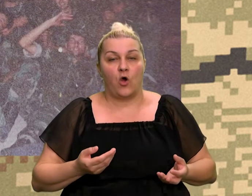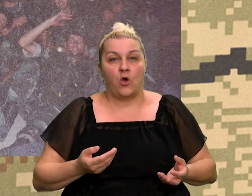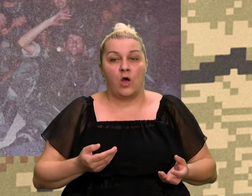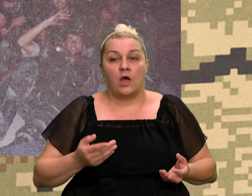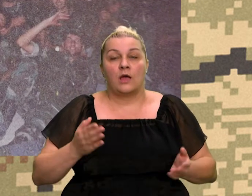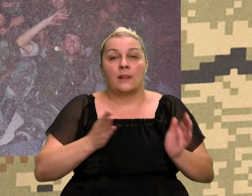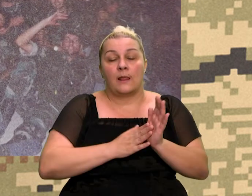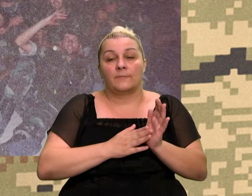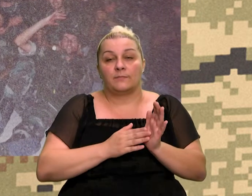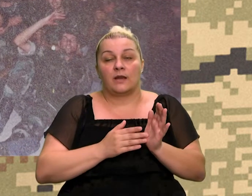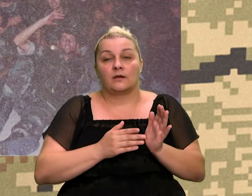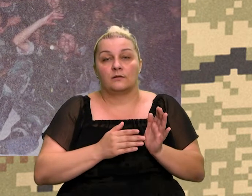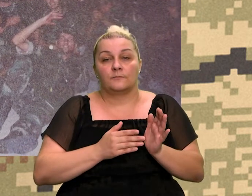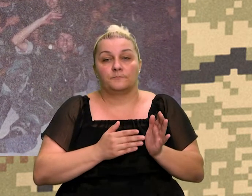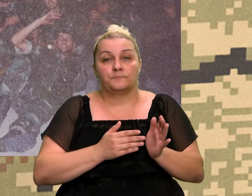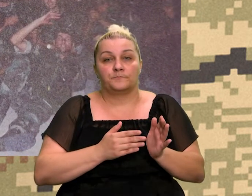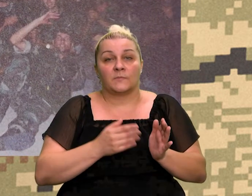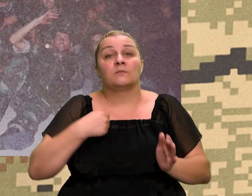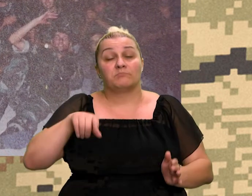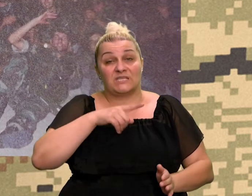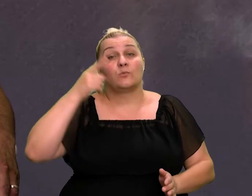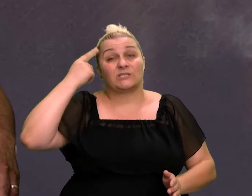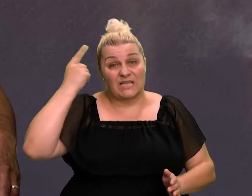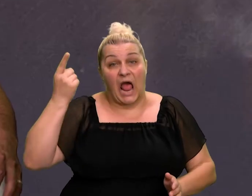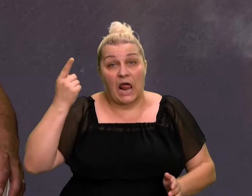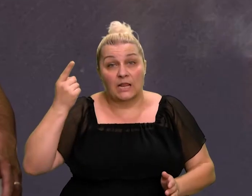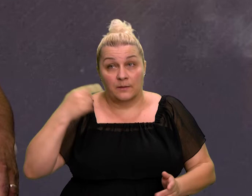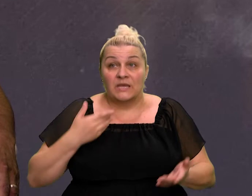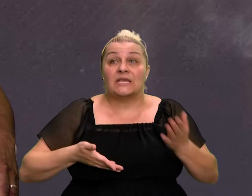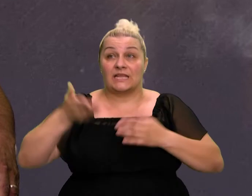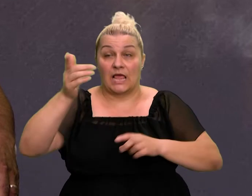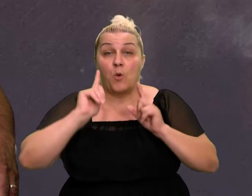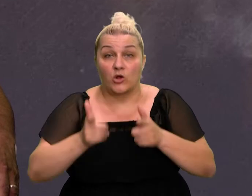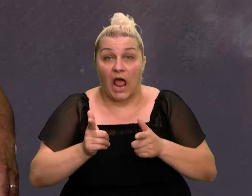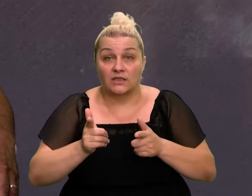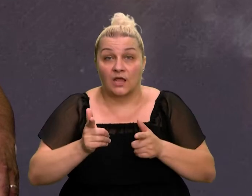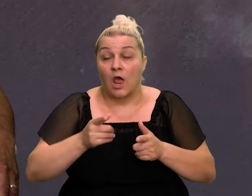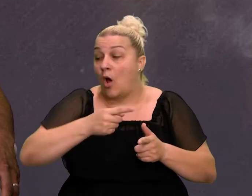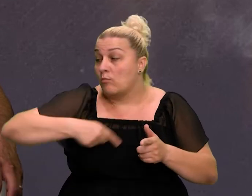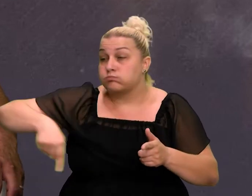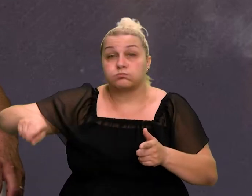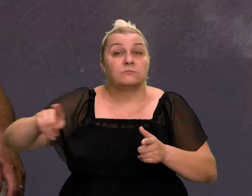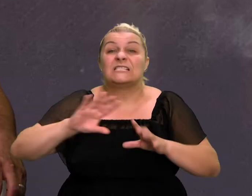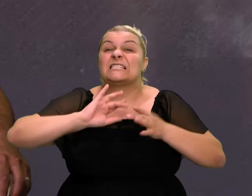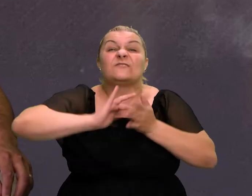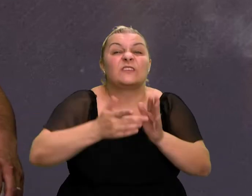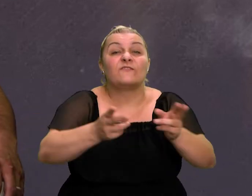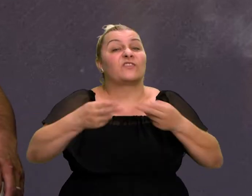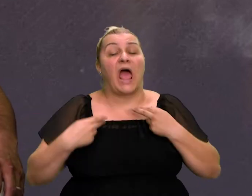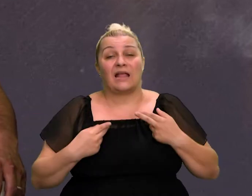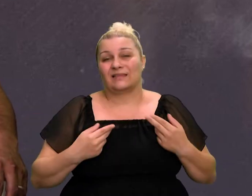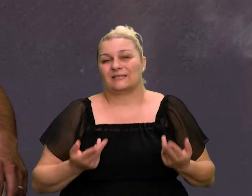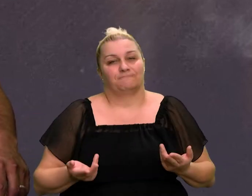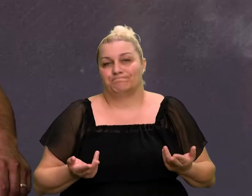sutra, svi smo bili svjesni da se nećemo svi vrati nazad. I oni koji su najviše dali, njima najviše duguje. Oni su